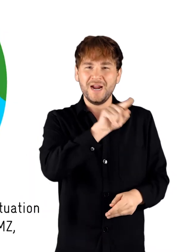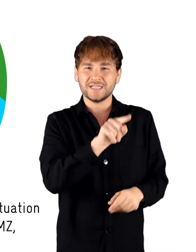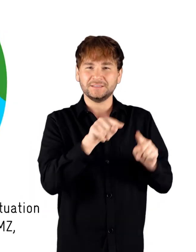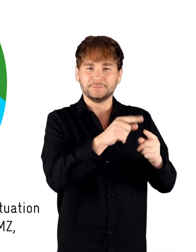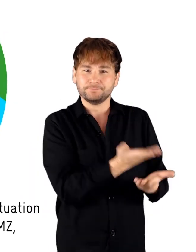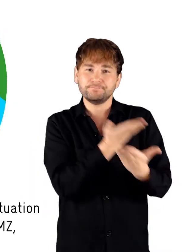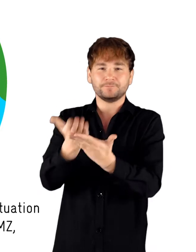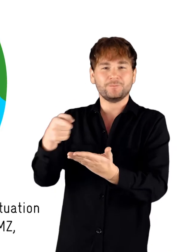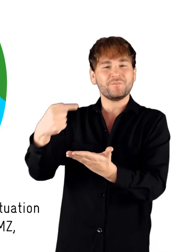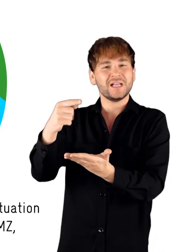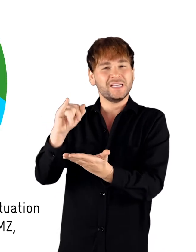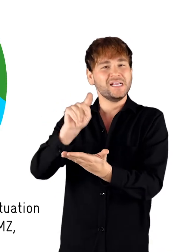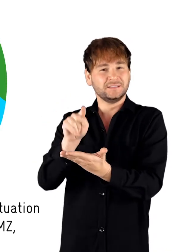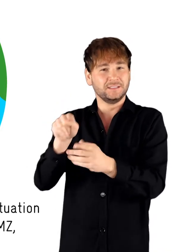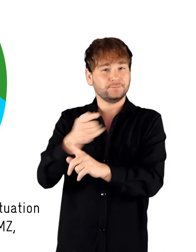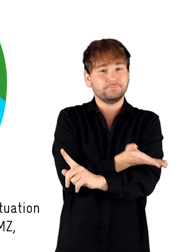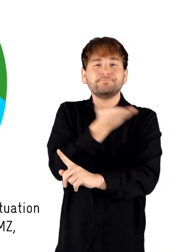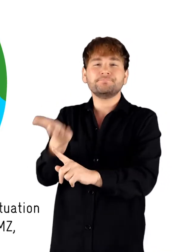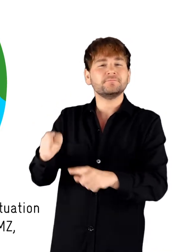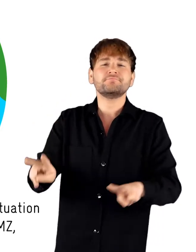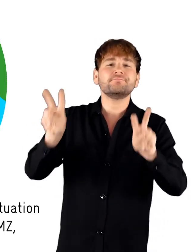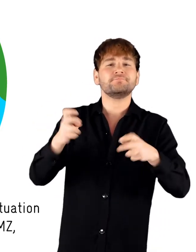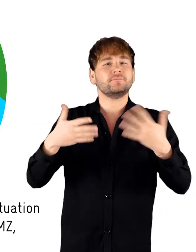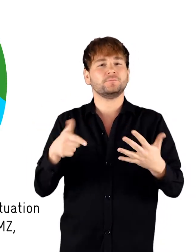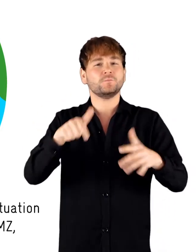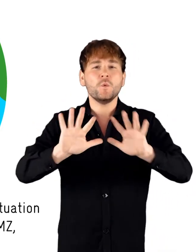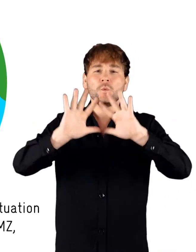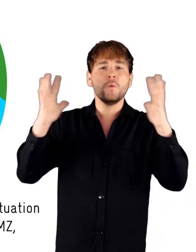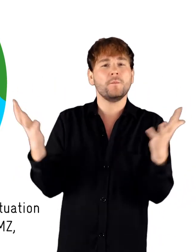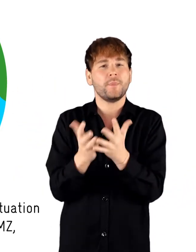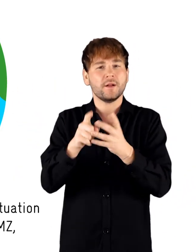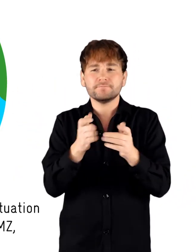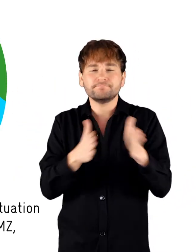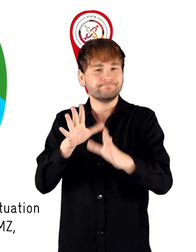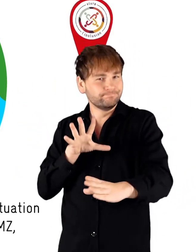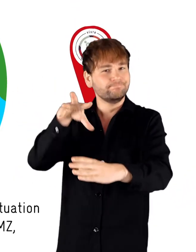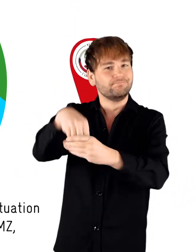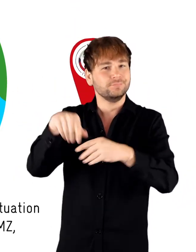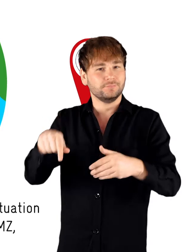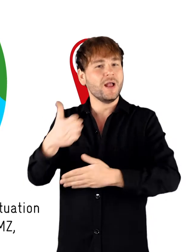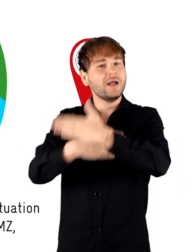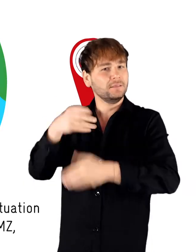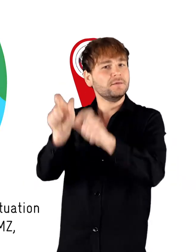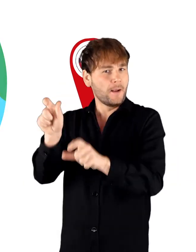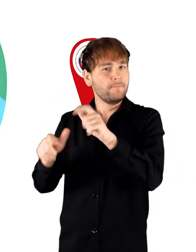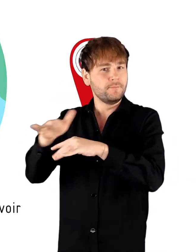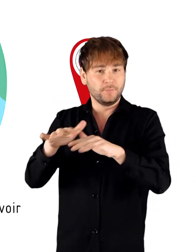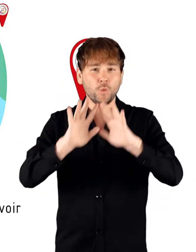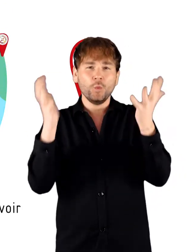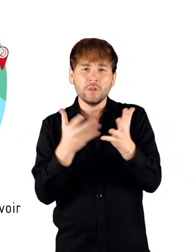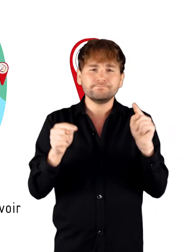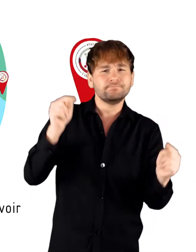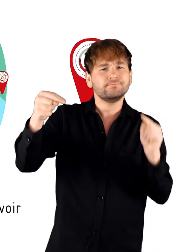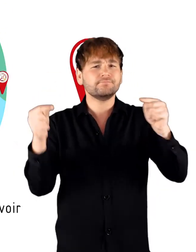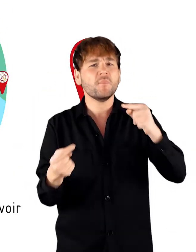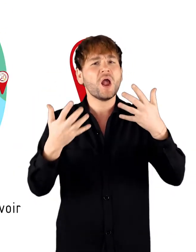Le projet global « Inclusion des personnes en situation de handicap » de la GIZ, commandé par le BMZ, est